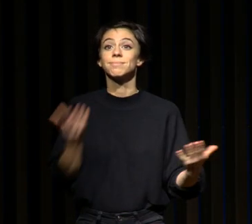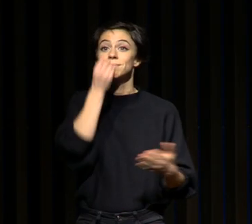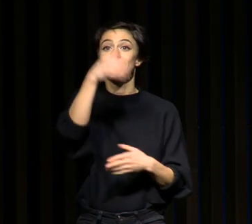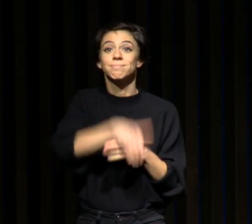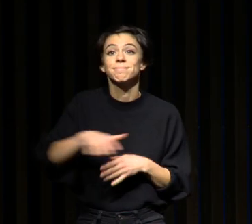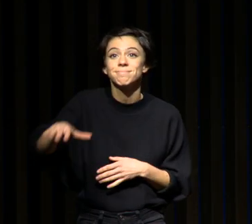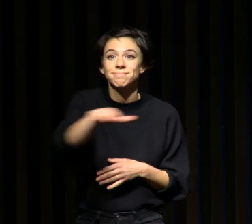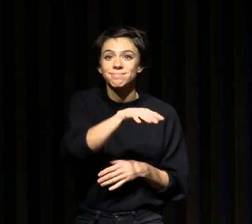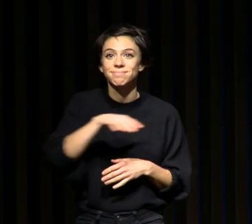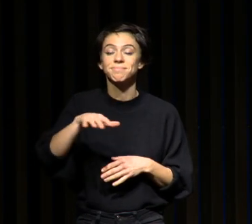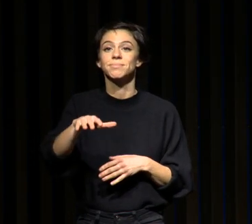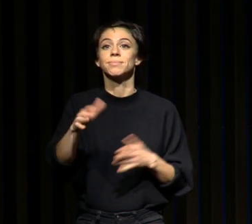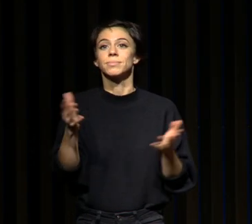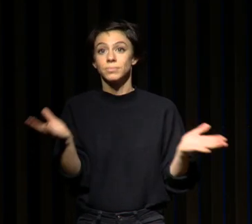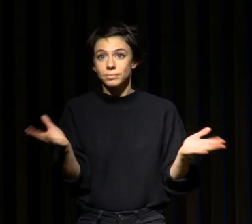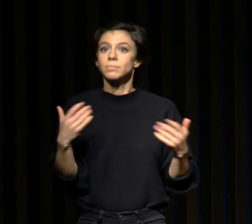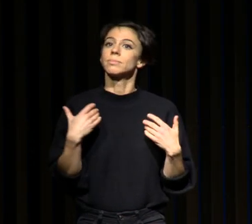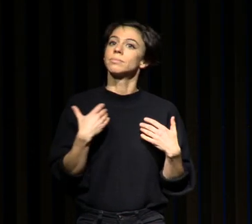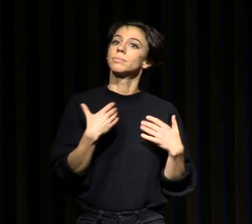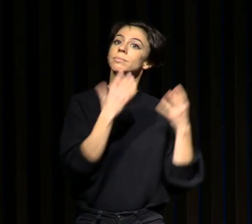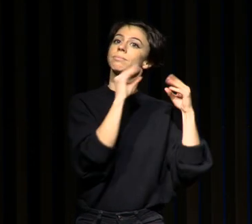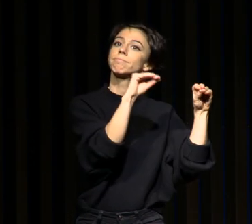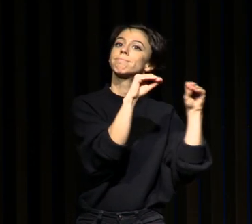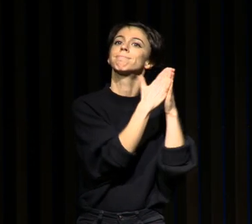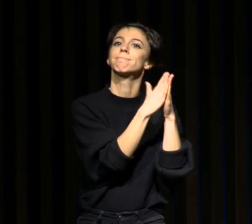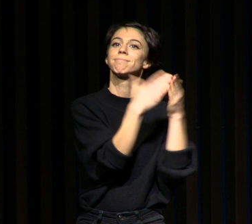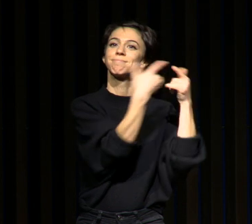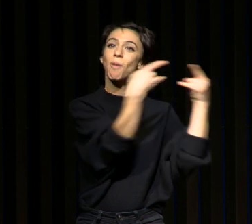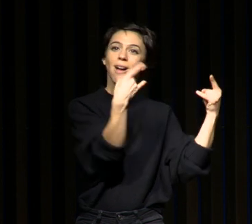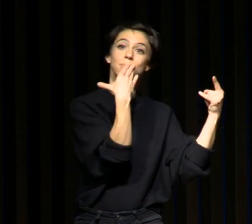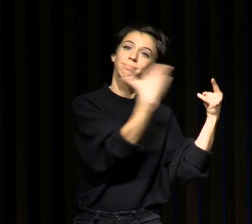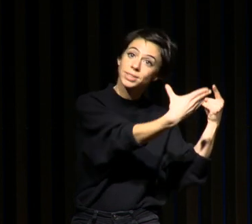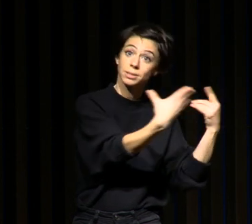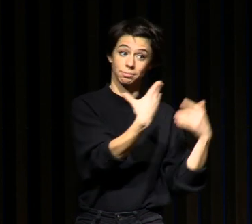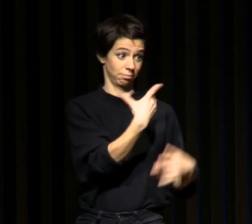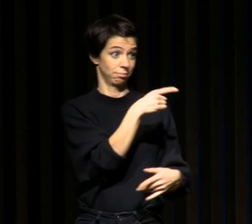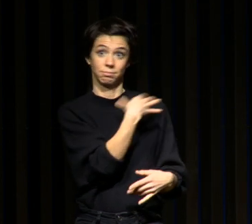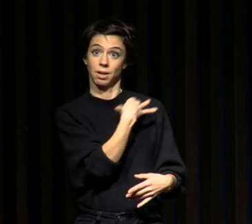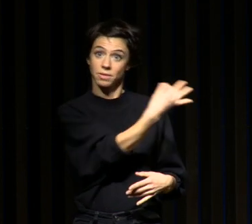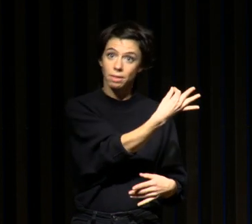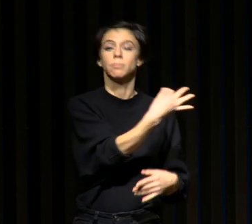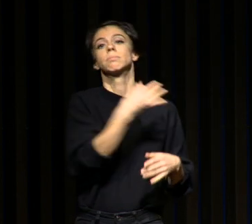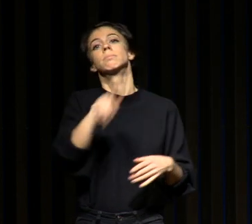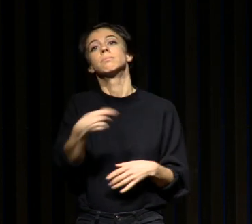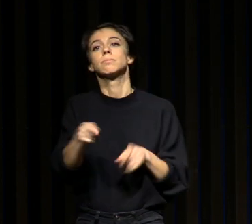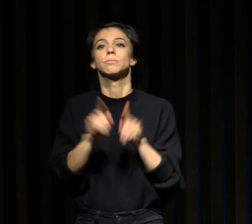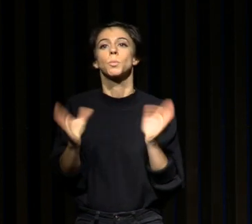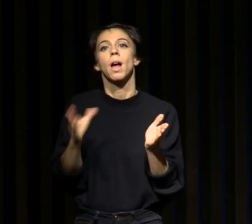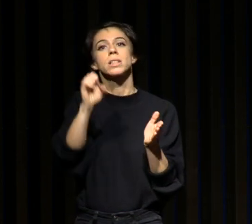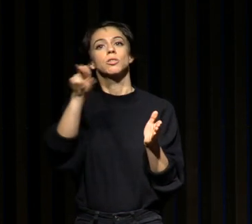Bonsoir, je remercie la librairie MOLA de m'avoir invité et le CHU bien entendu